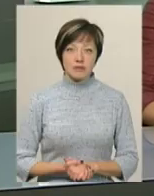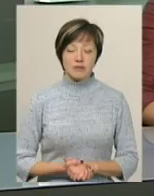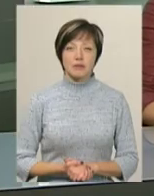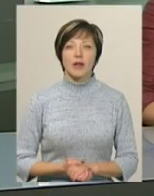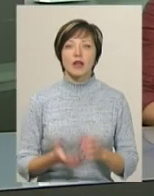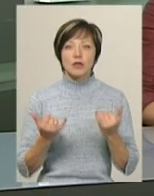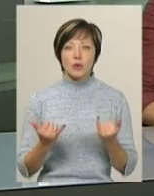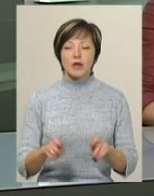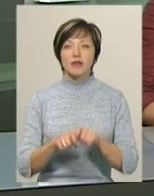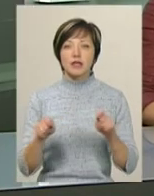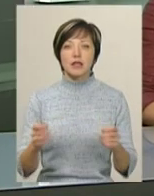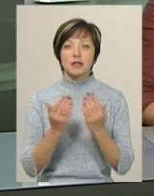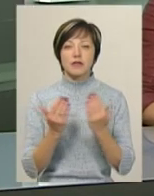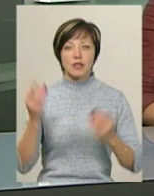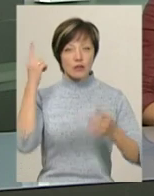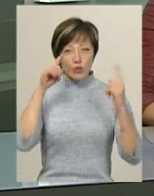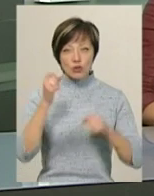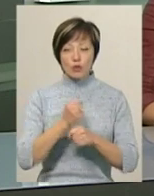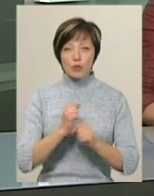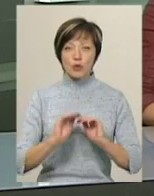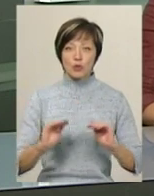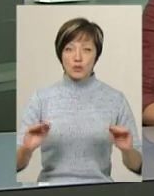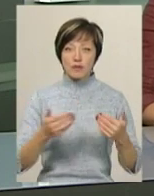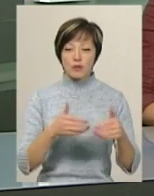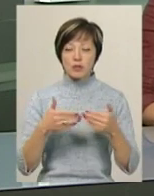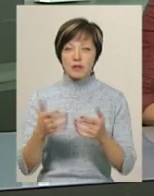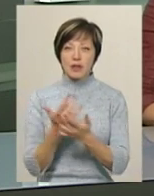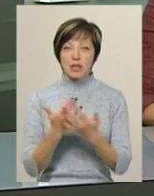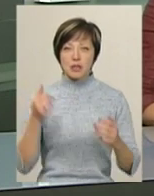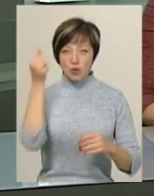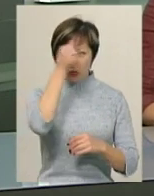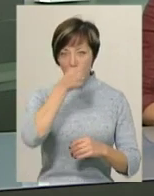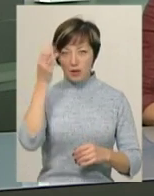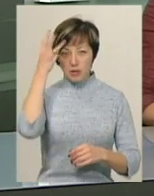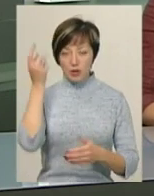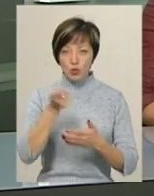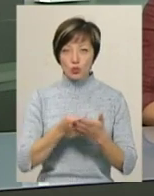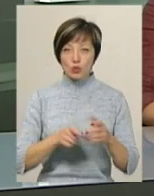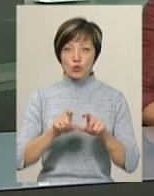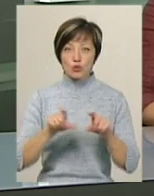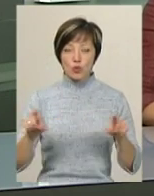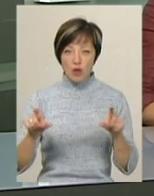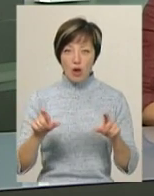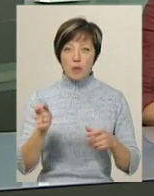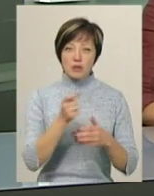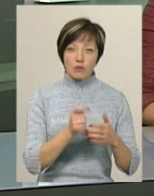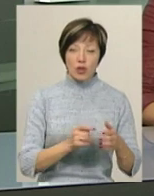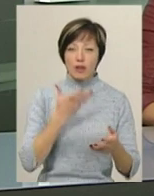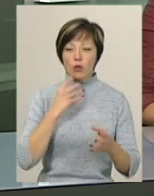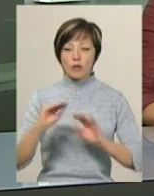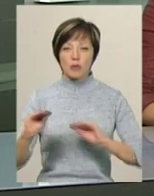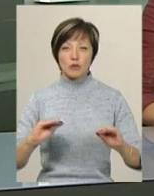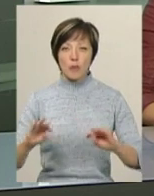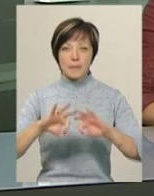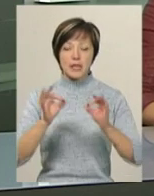Сьогодні відкрилася виставка творчих робіт учнів та описників різних років Хмельницької художньої школи образотворчого та декоративно